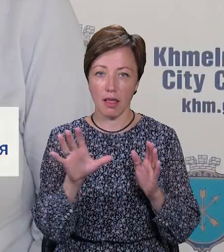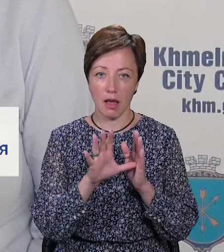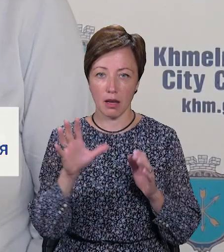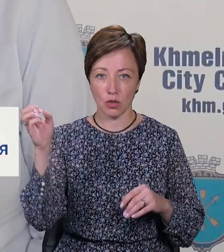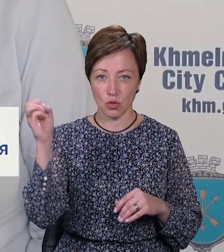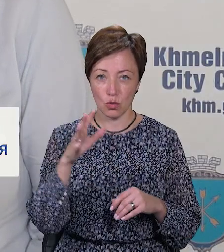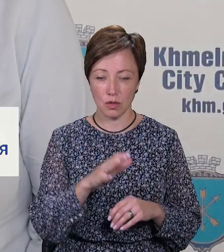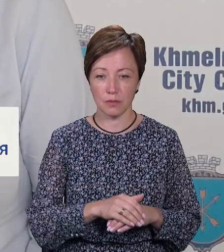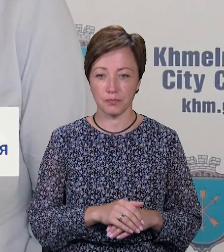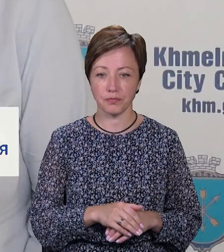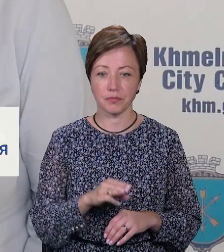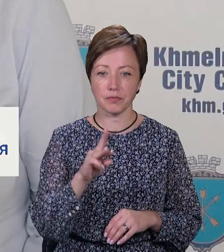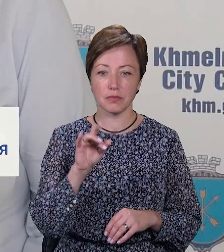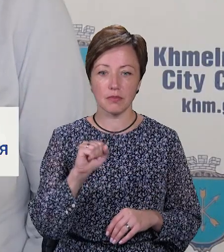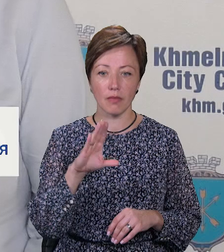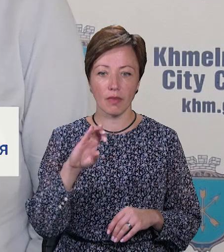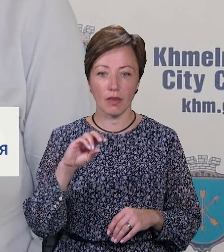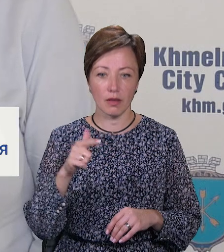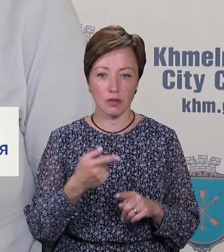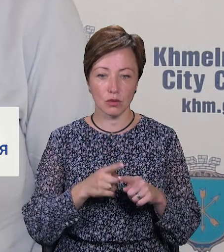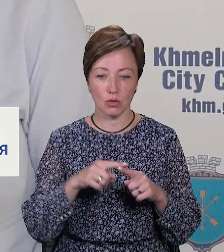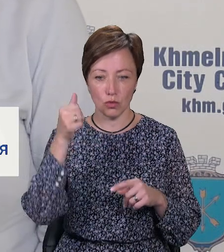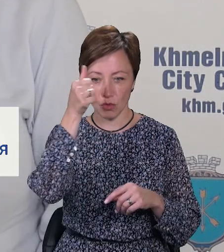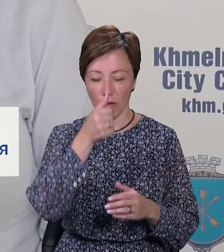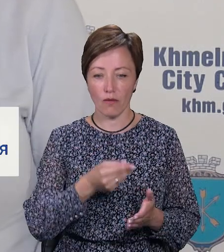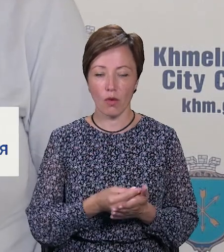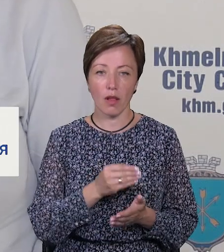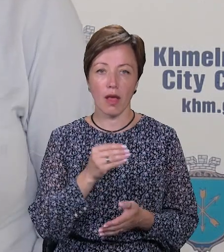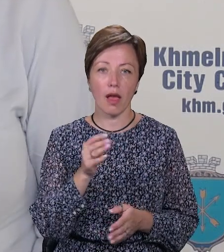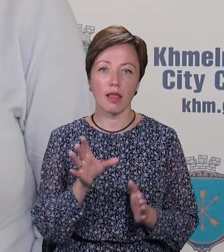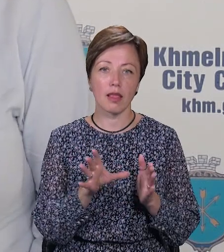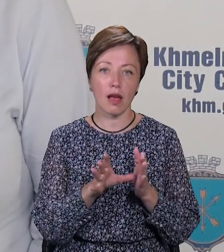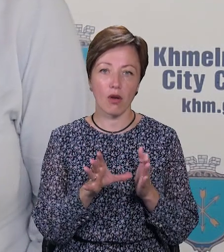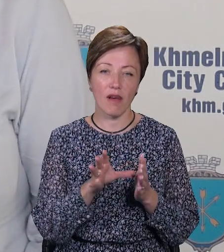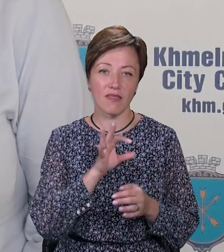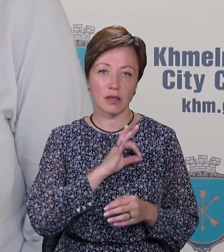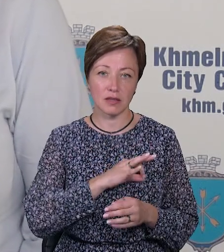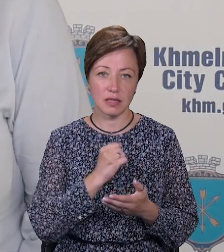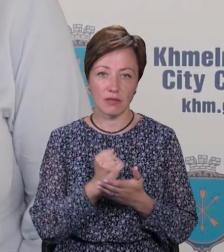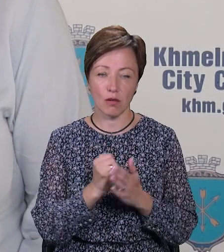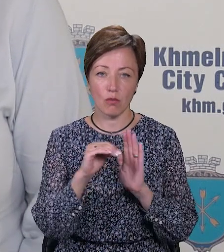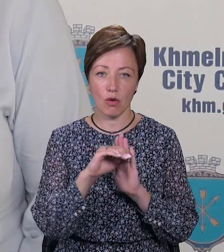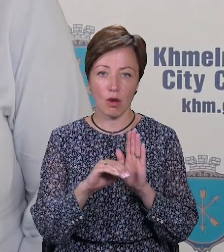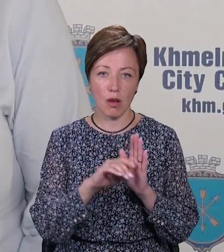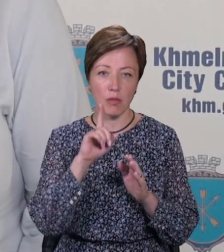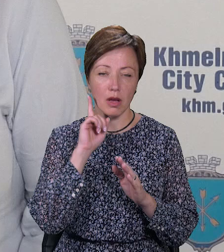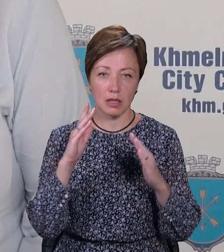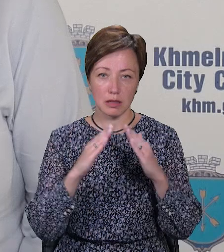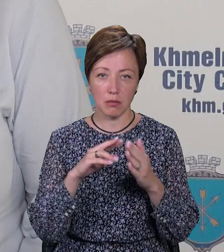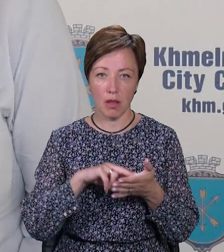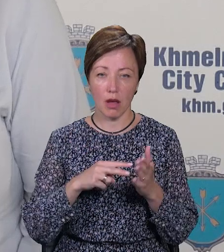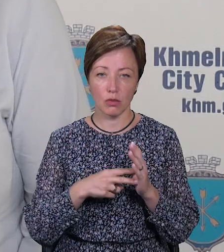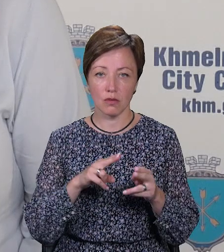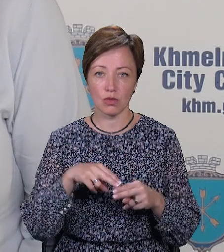травні цього року фонд енергоефективності затвердив програму Green Team і планує відшкодовувати